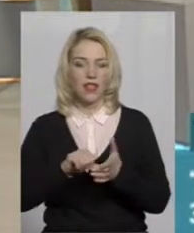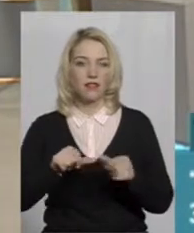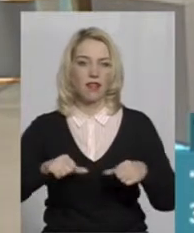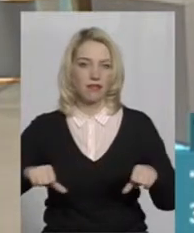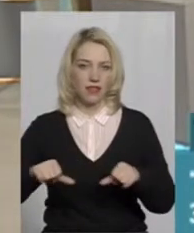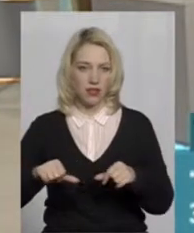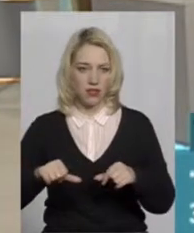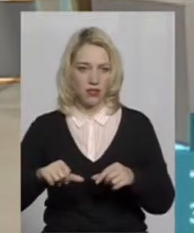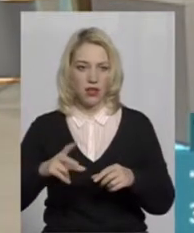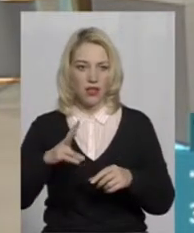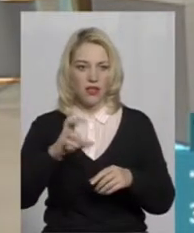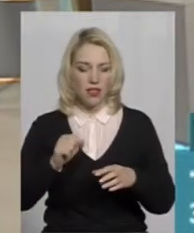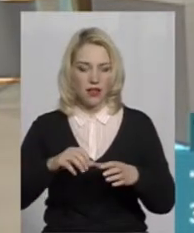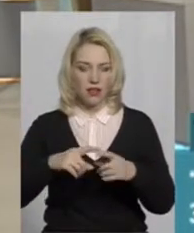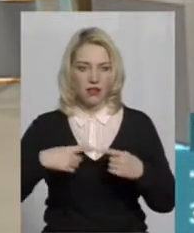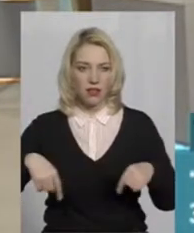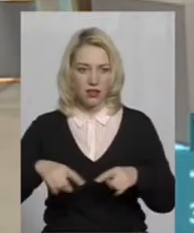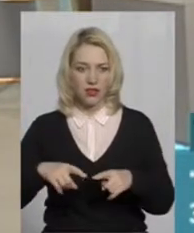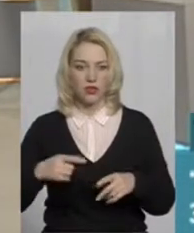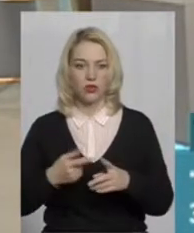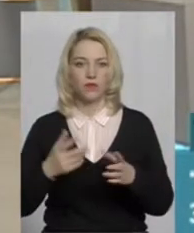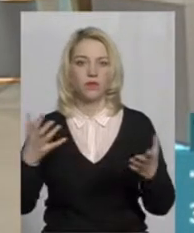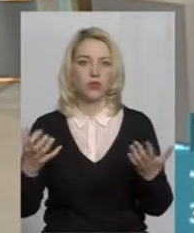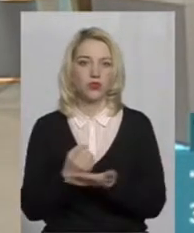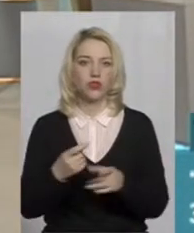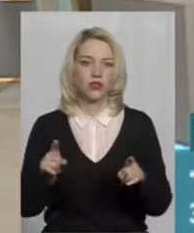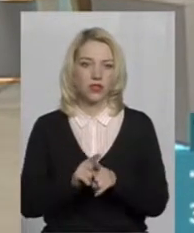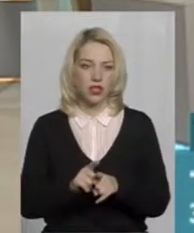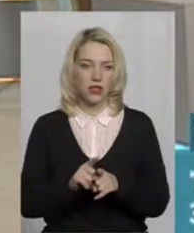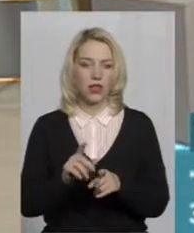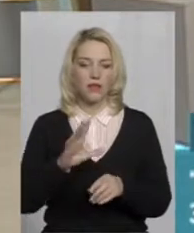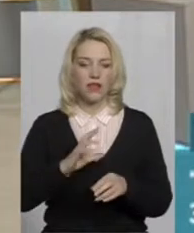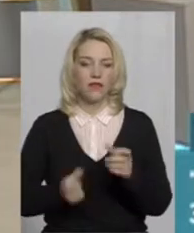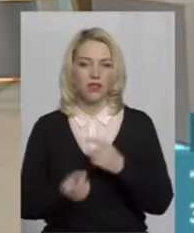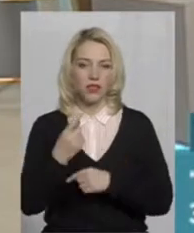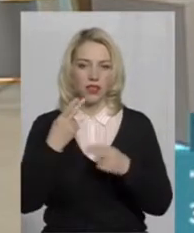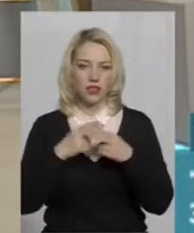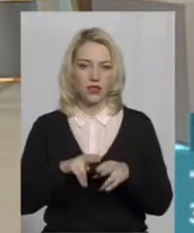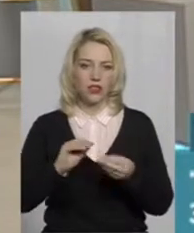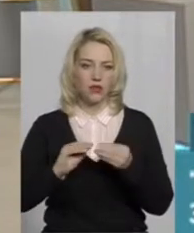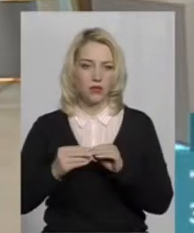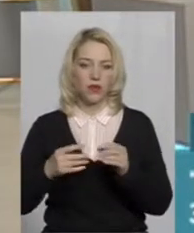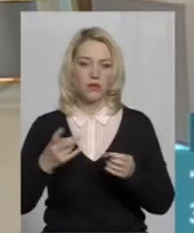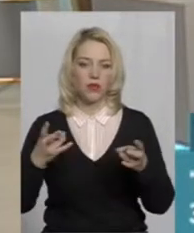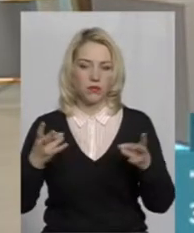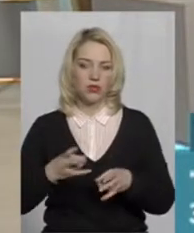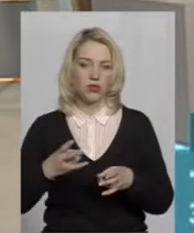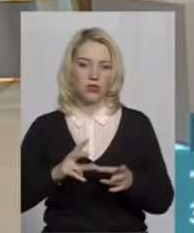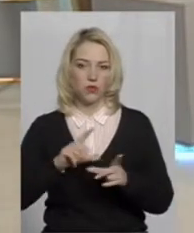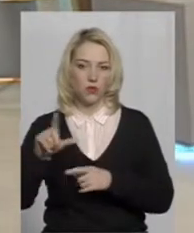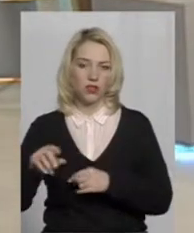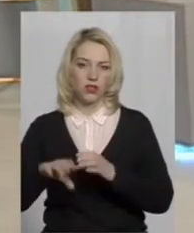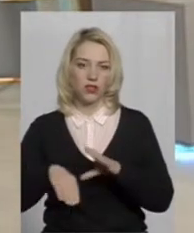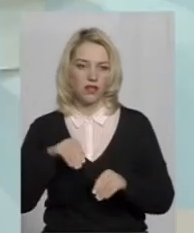непорозуміння технічно. Проблема виникла і прийшлося поїхати на виборчу